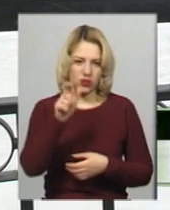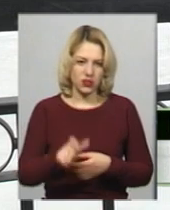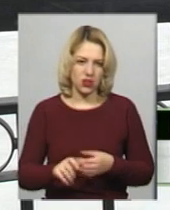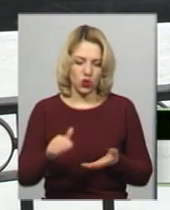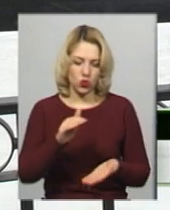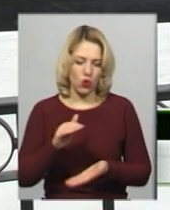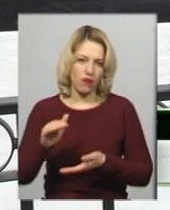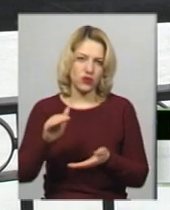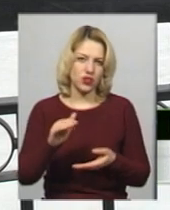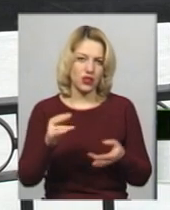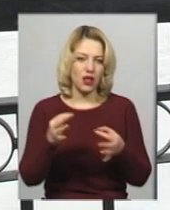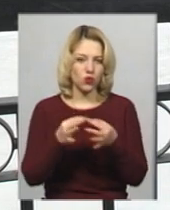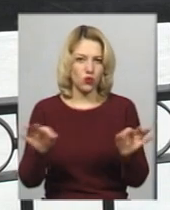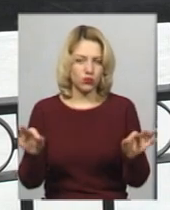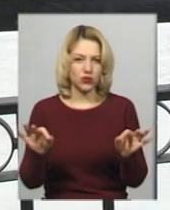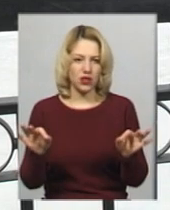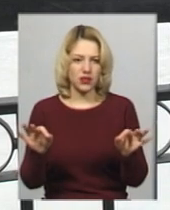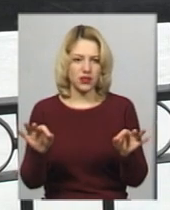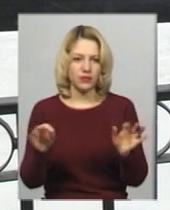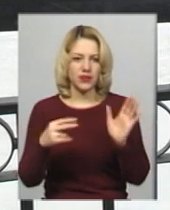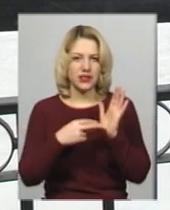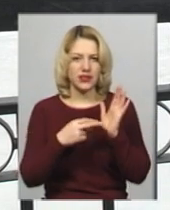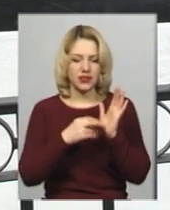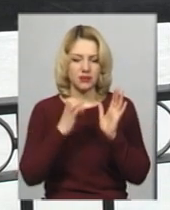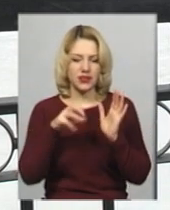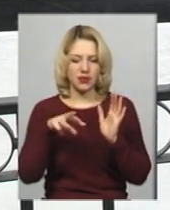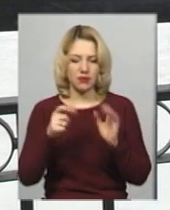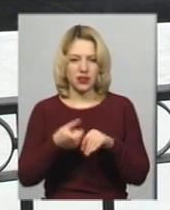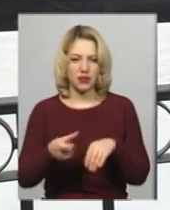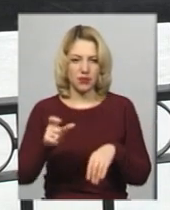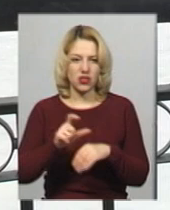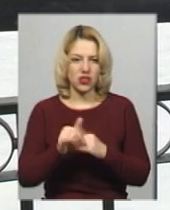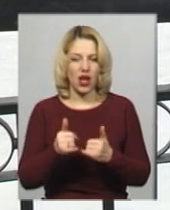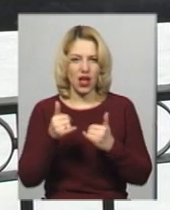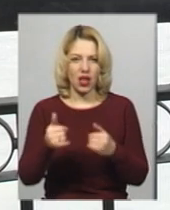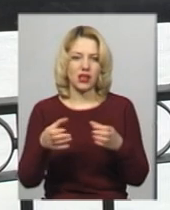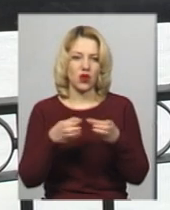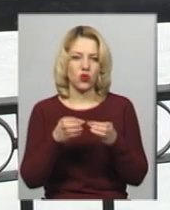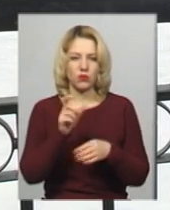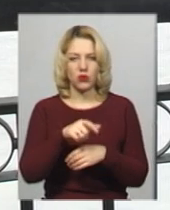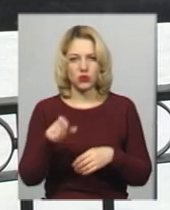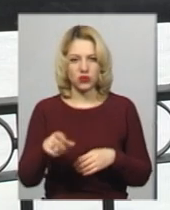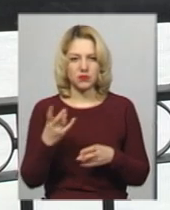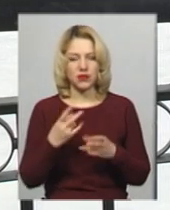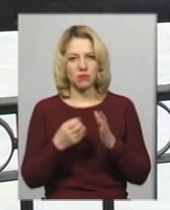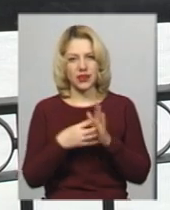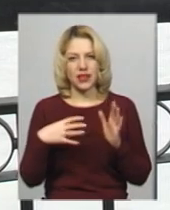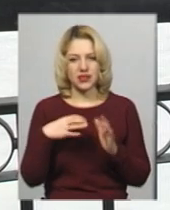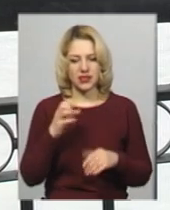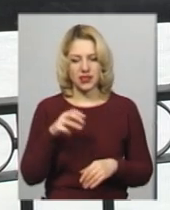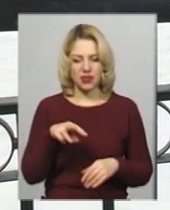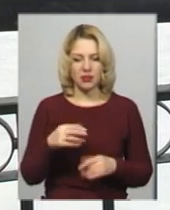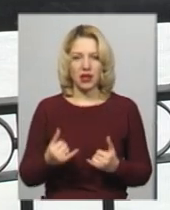товщина льоду більше 7 сантиметрів та більше. Для групи осіб – 15 сантиметрів, для